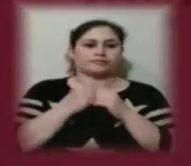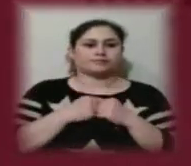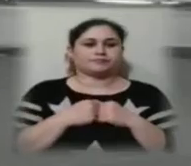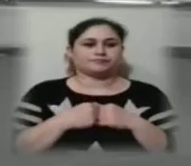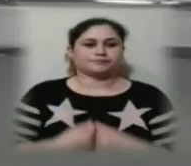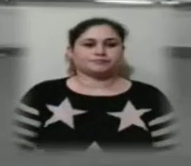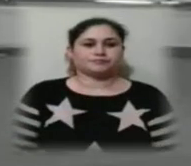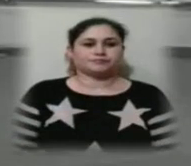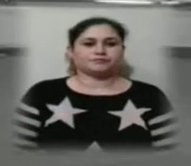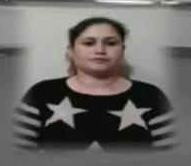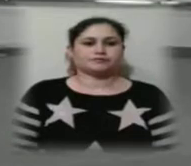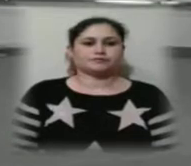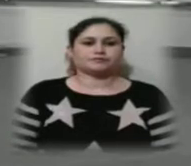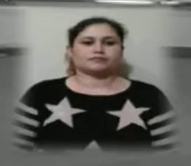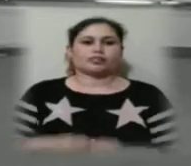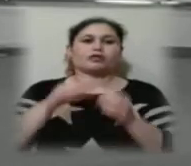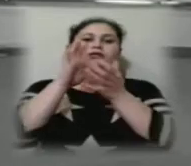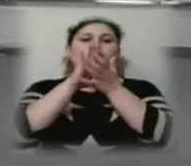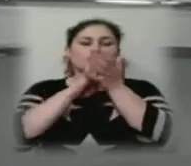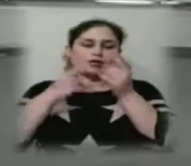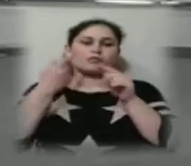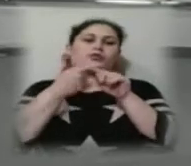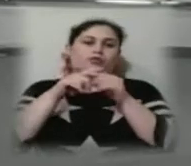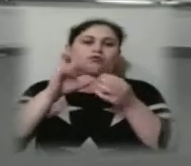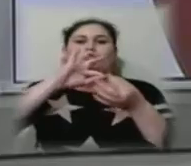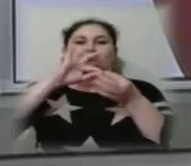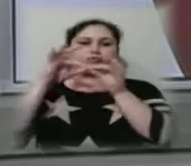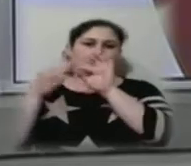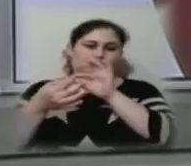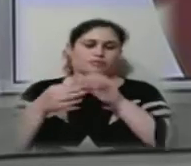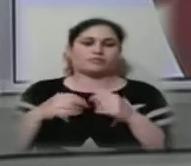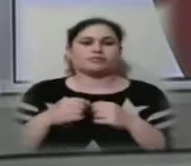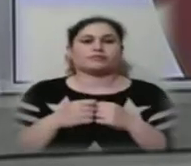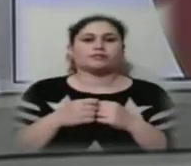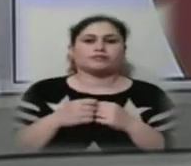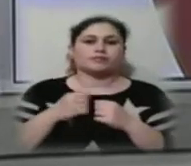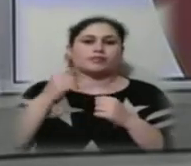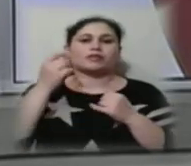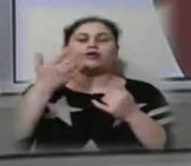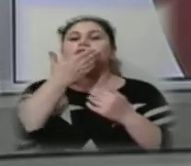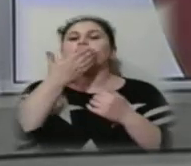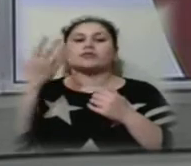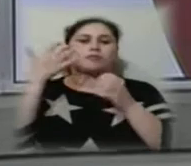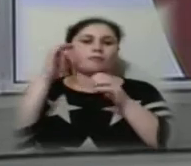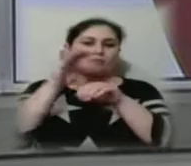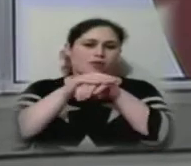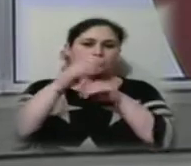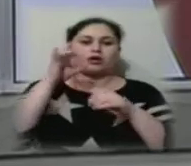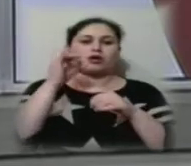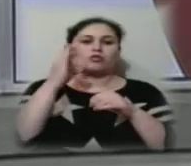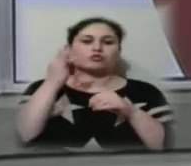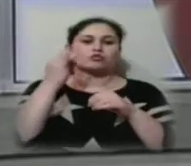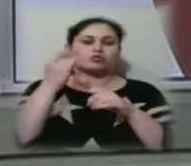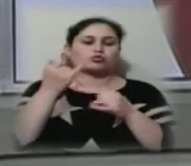Музика Далі про ці теми поговоримо більш детально. Європейський банк реконструкції та розвитку дасть